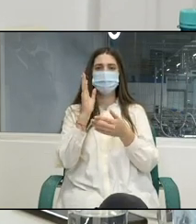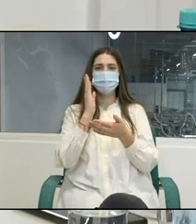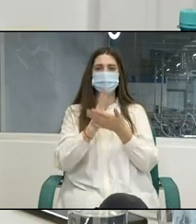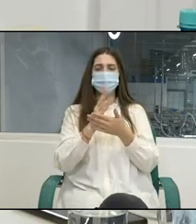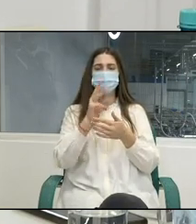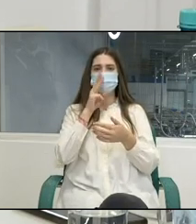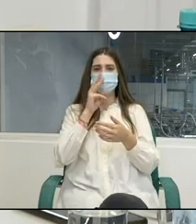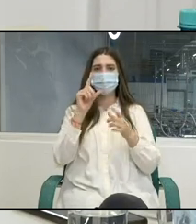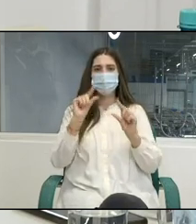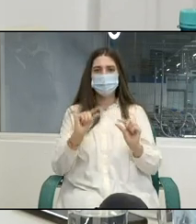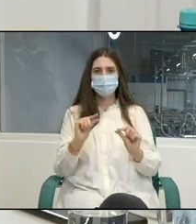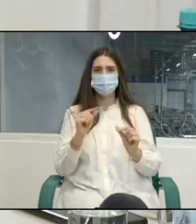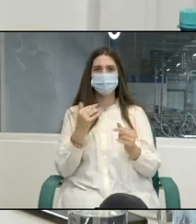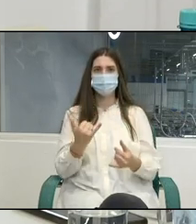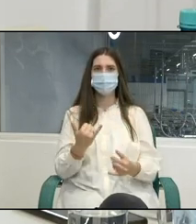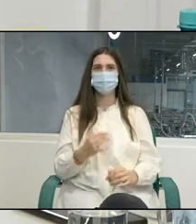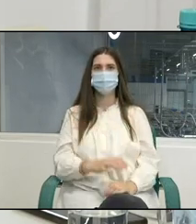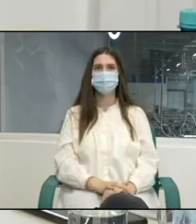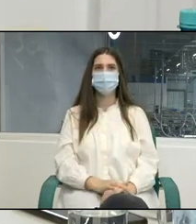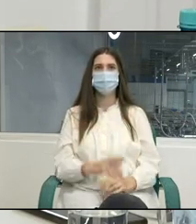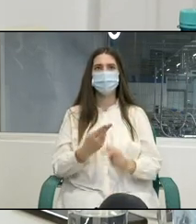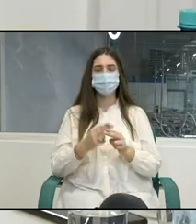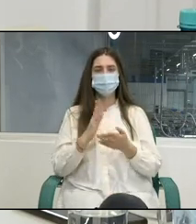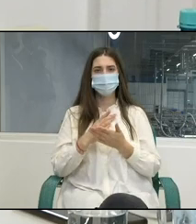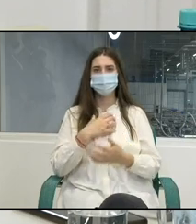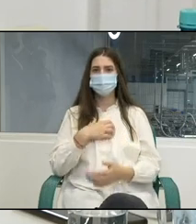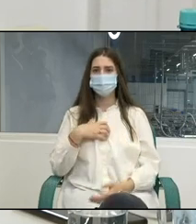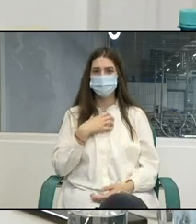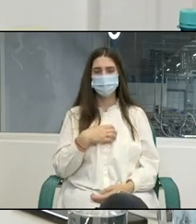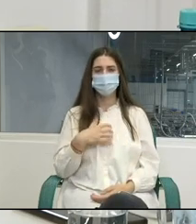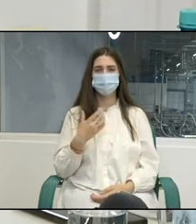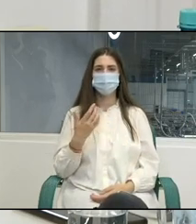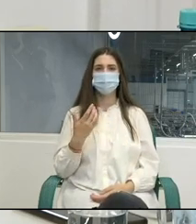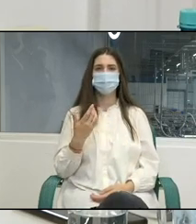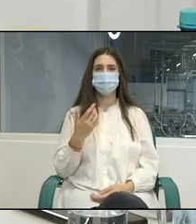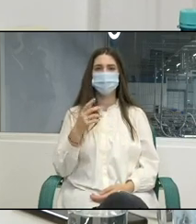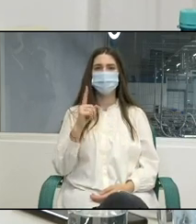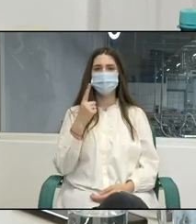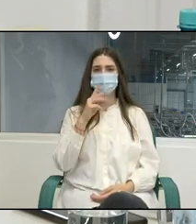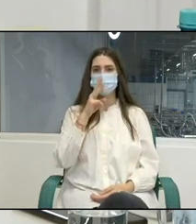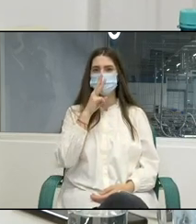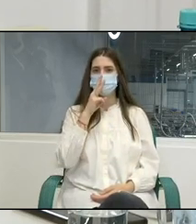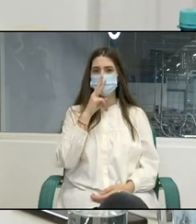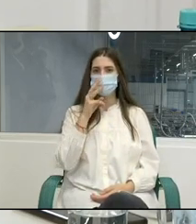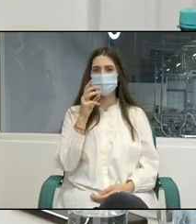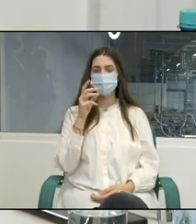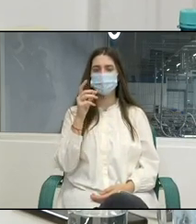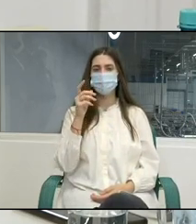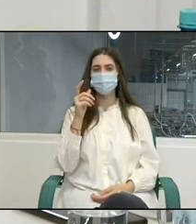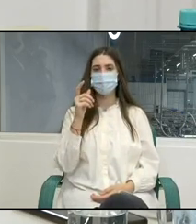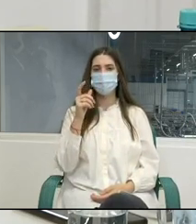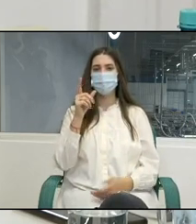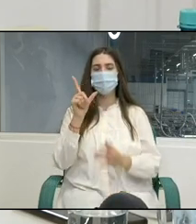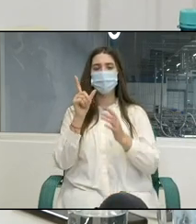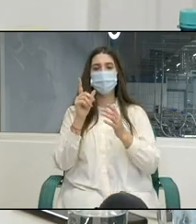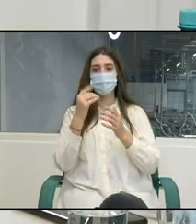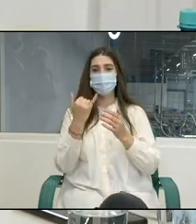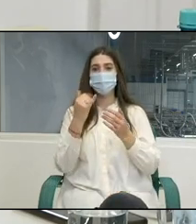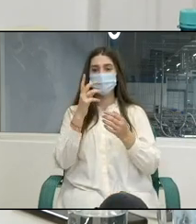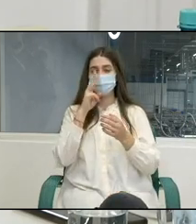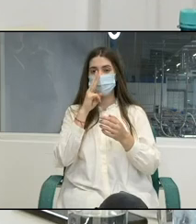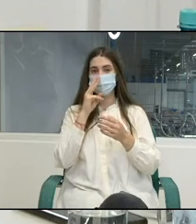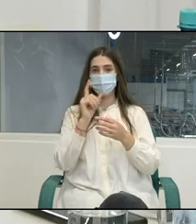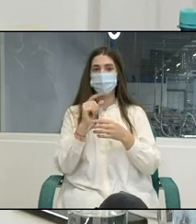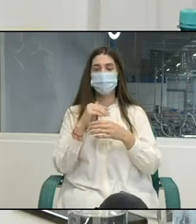salarii mici la momentul de față și asta este un lucru foarte important fiindcă de acel salariu și depinde ulterior și mărimea pensiei care va primi